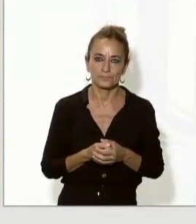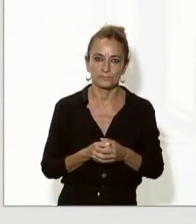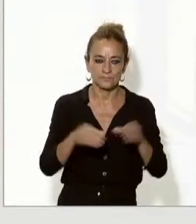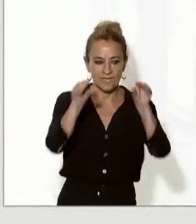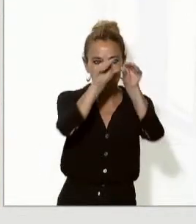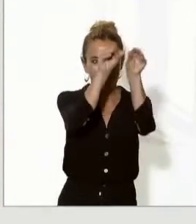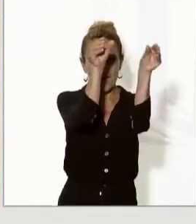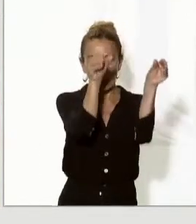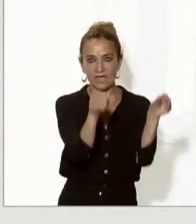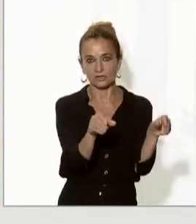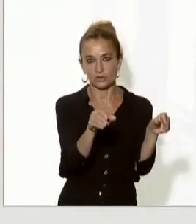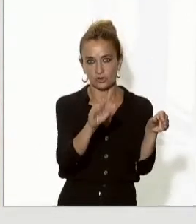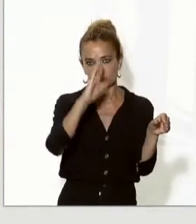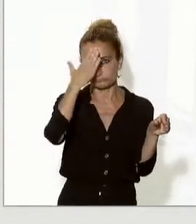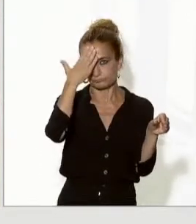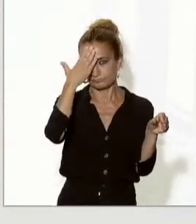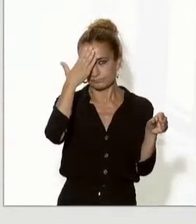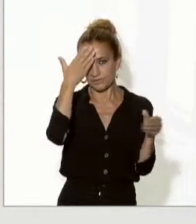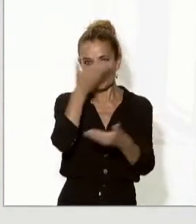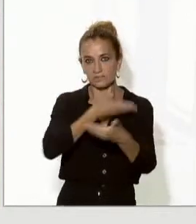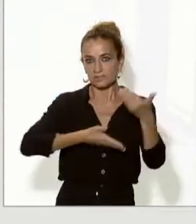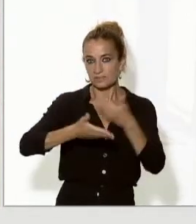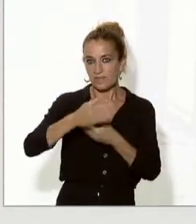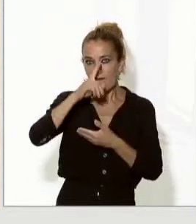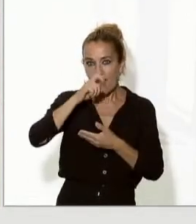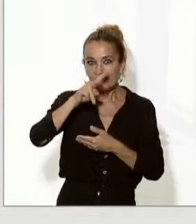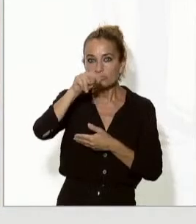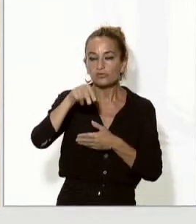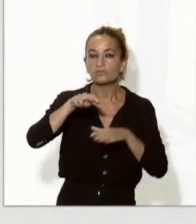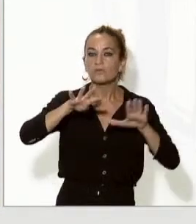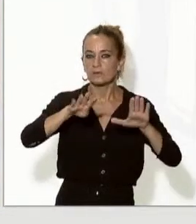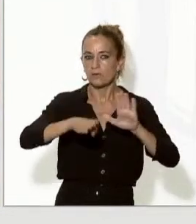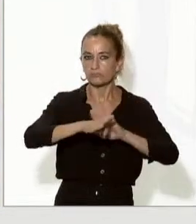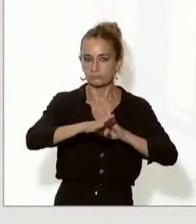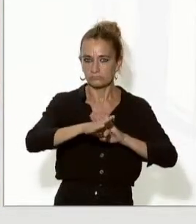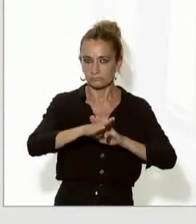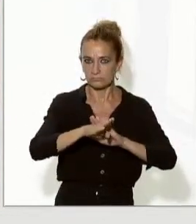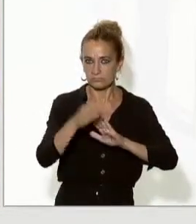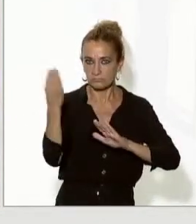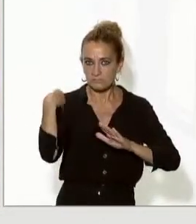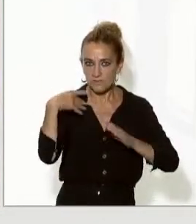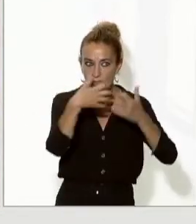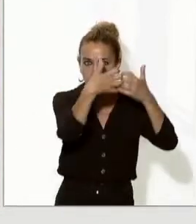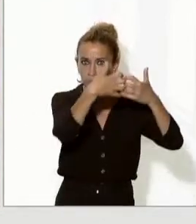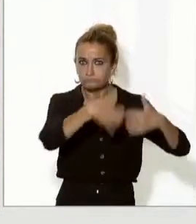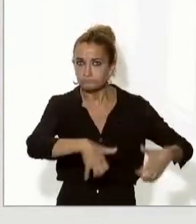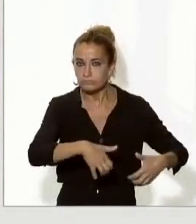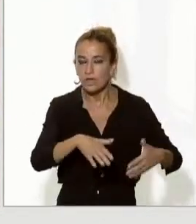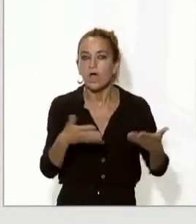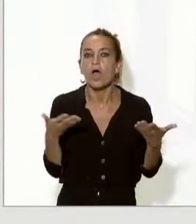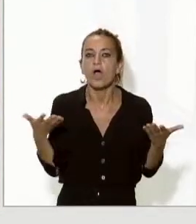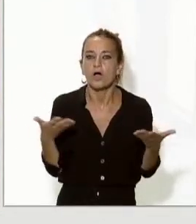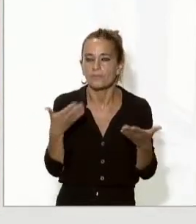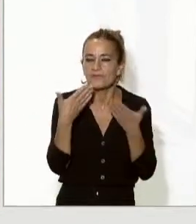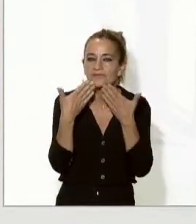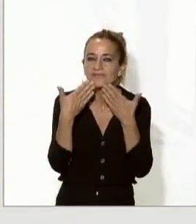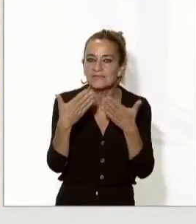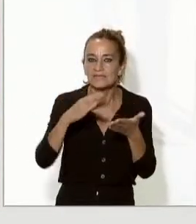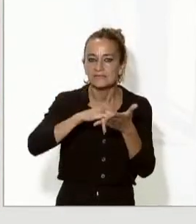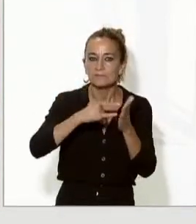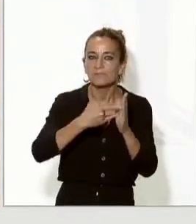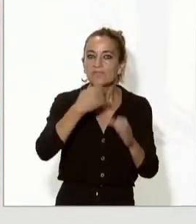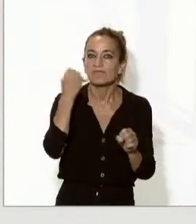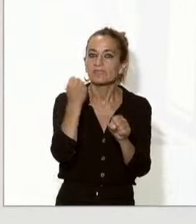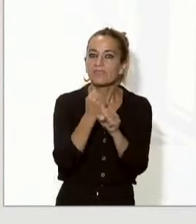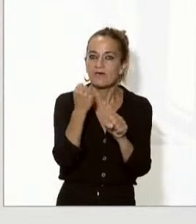marc de col·laboració de l'any 2009 i en aquest sentit el desplegament es fa a través d'aquest pla de treball que es concreta en